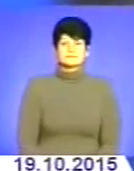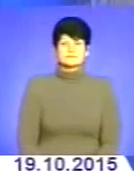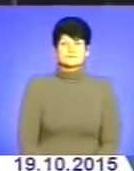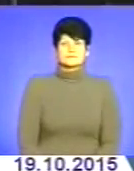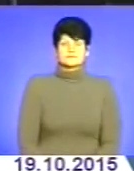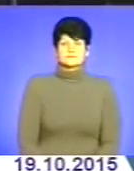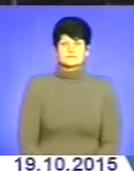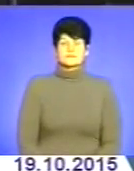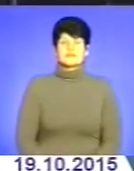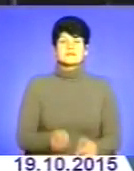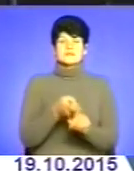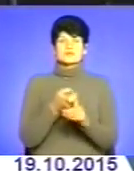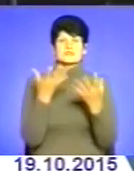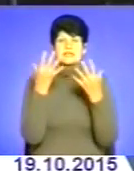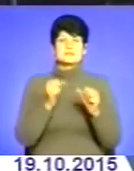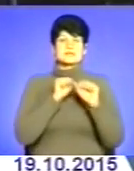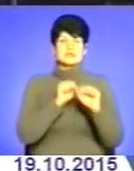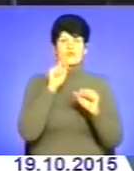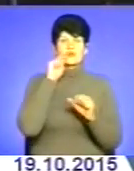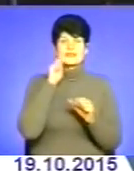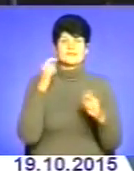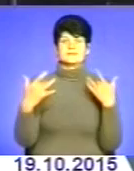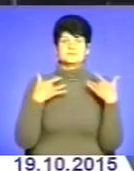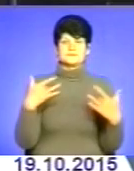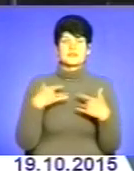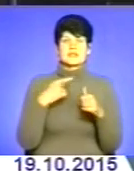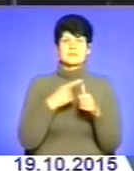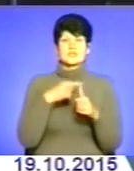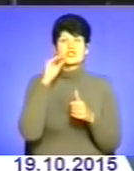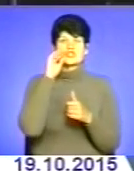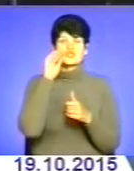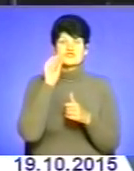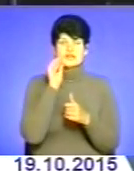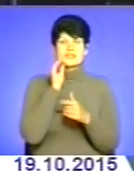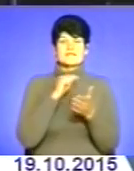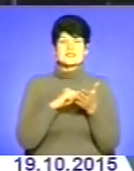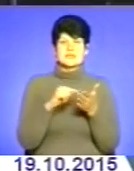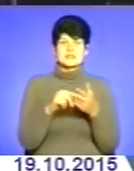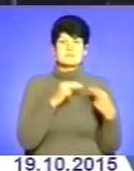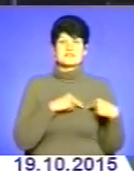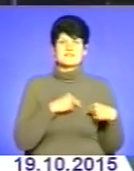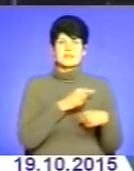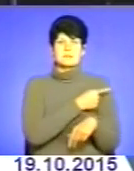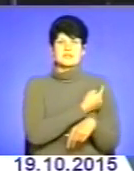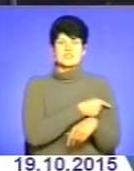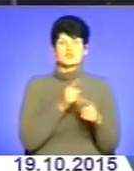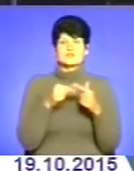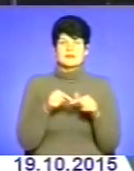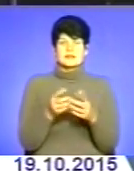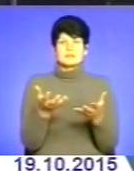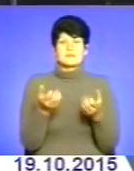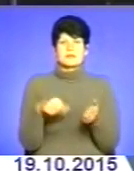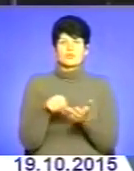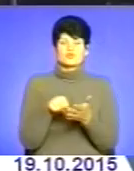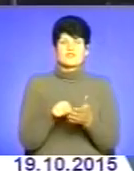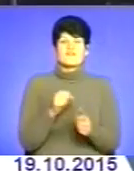З нагоди Дня захисника України в Драмтеатрі імені Тараса Шевченка відзначили працівників медичної сфери, які брали участь в революції